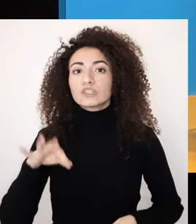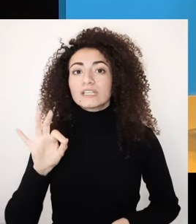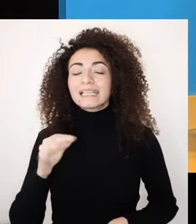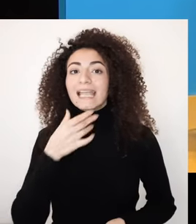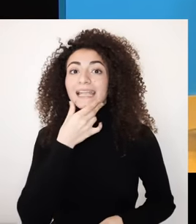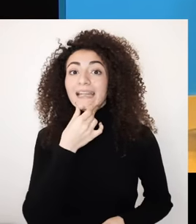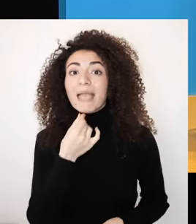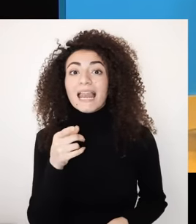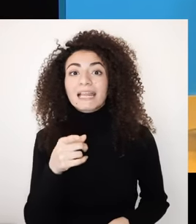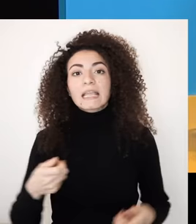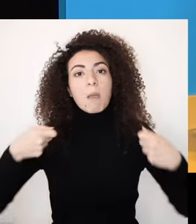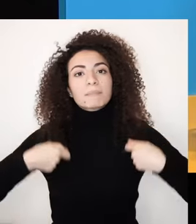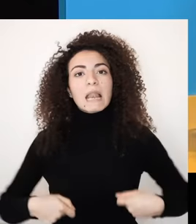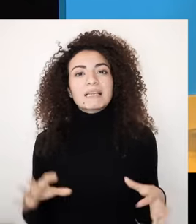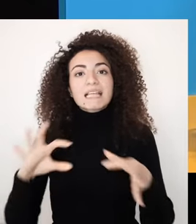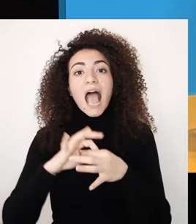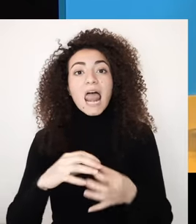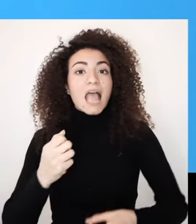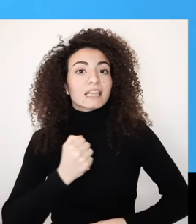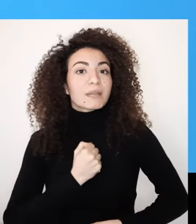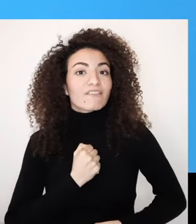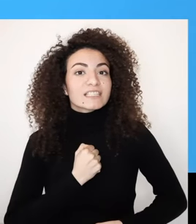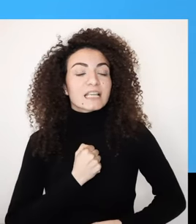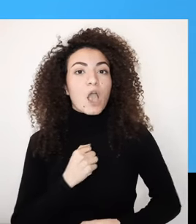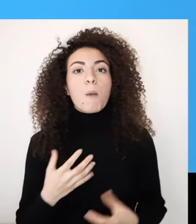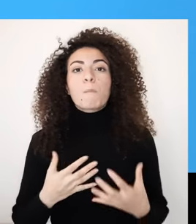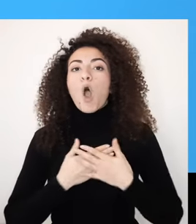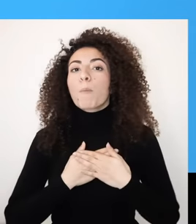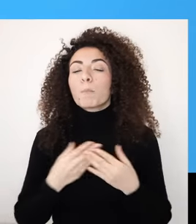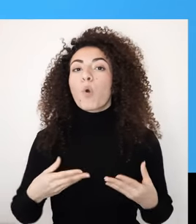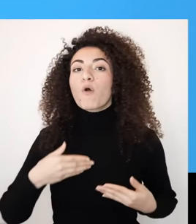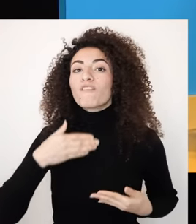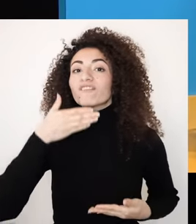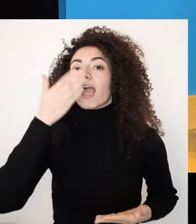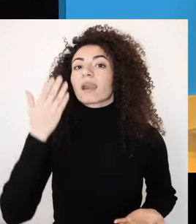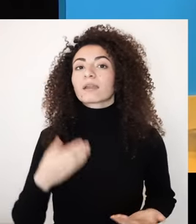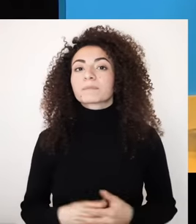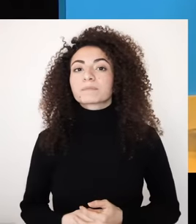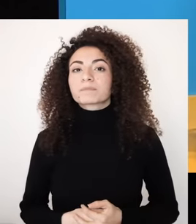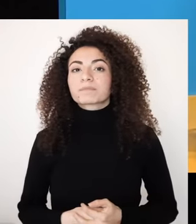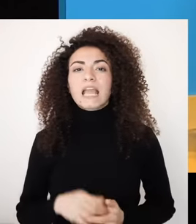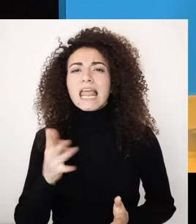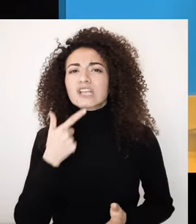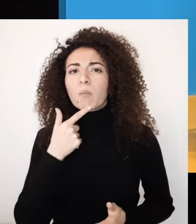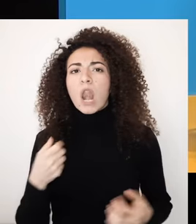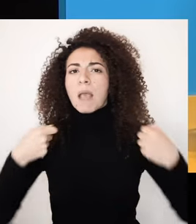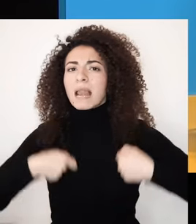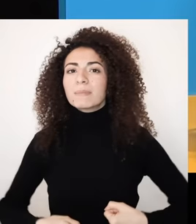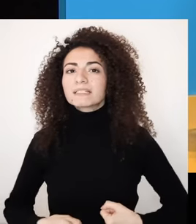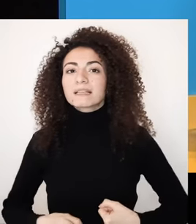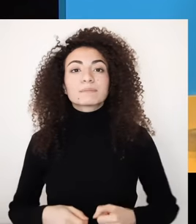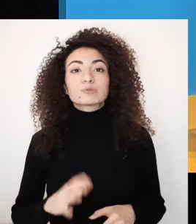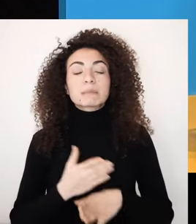ارتداء علاقتك بنفسك بحب وفخر استعمالنا لكلمة ارتداء هو لأنه رح منشبه رمزيا